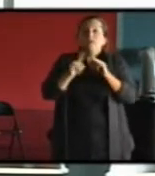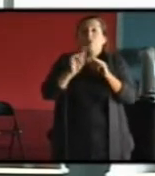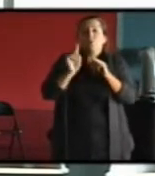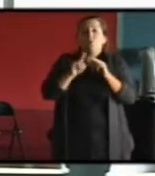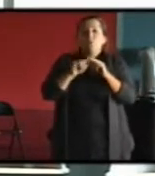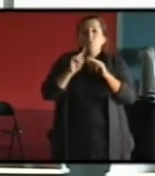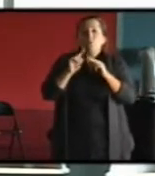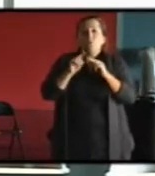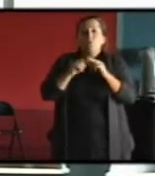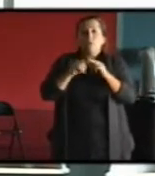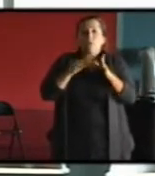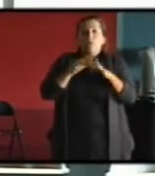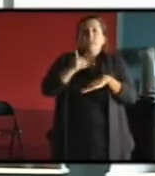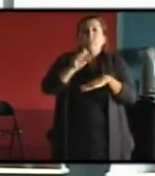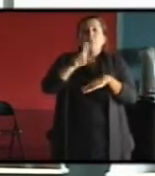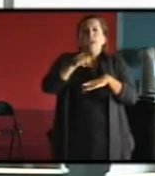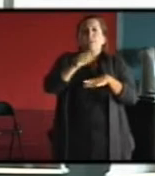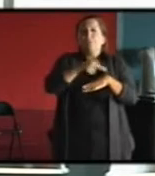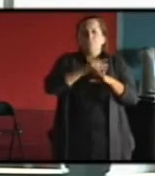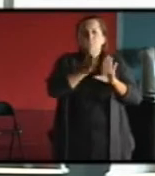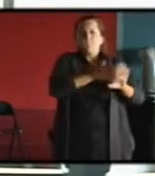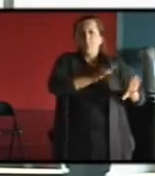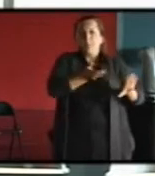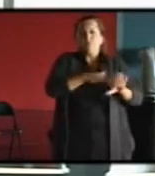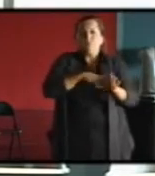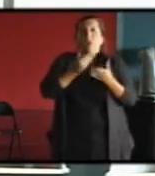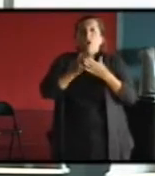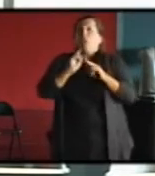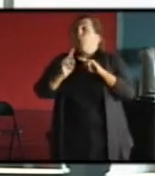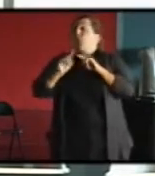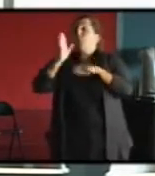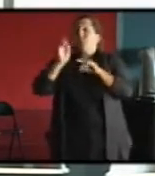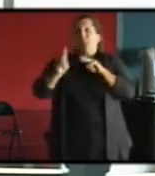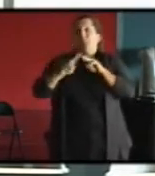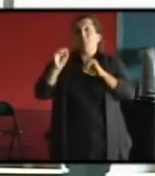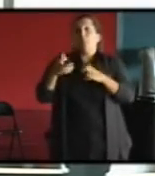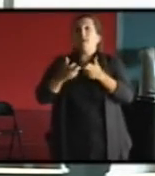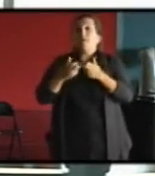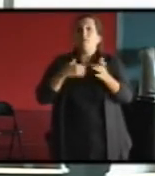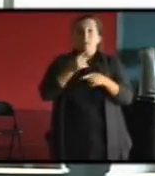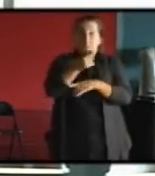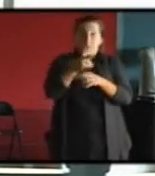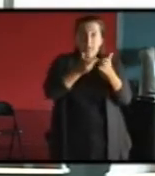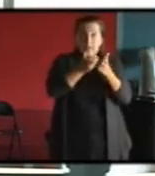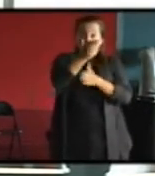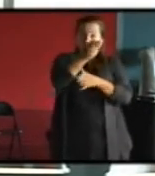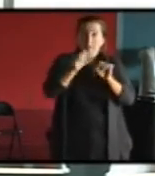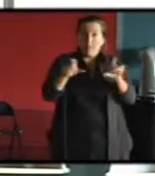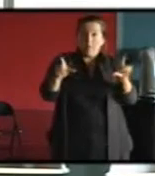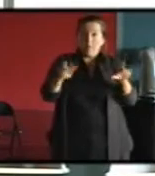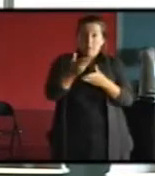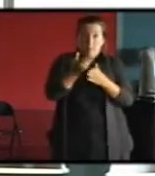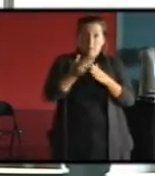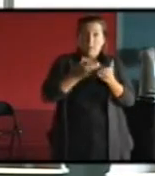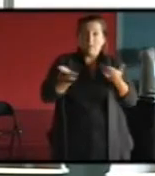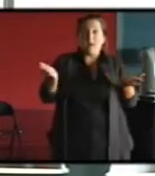l'isolation par l'extérieur ou par l'intérieur, c'est-à-dire de travailler, c'est ce que vous voyez là, du plus simple au plus